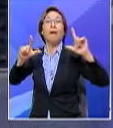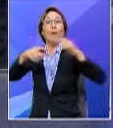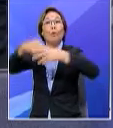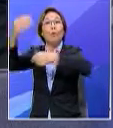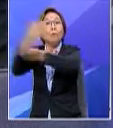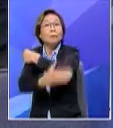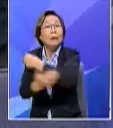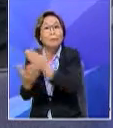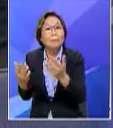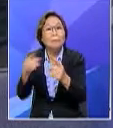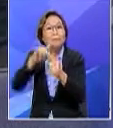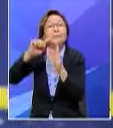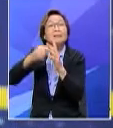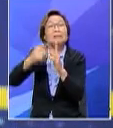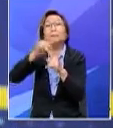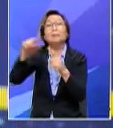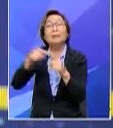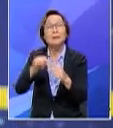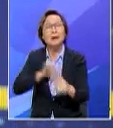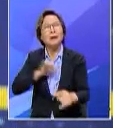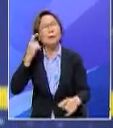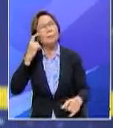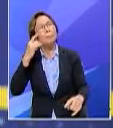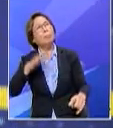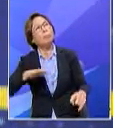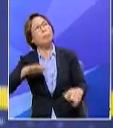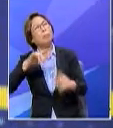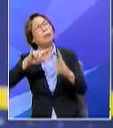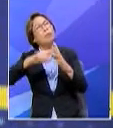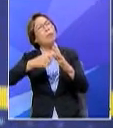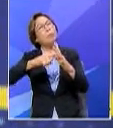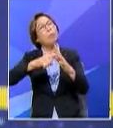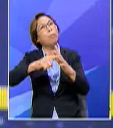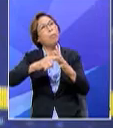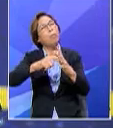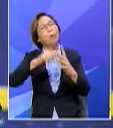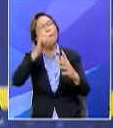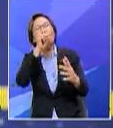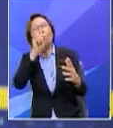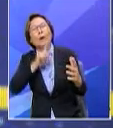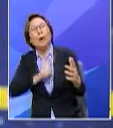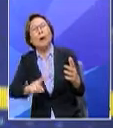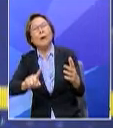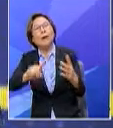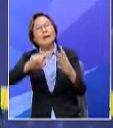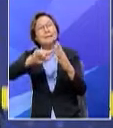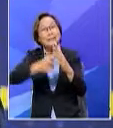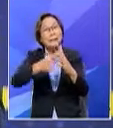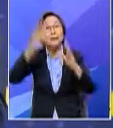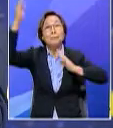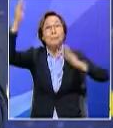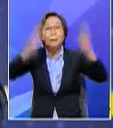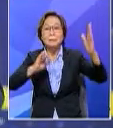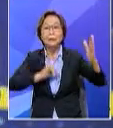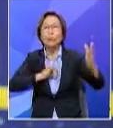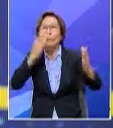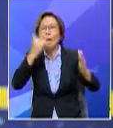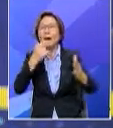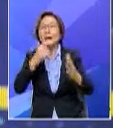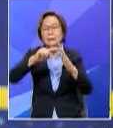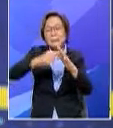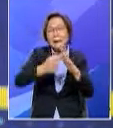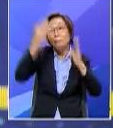saya kira dia memang penghujung ketika mula-mula nasyid kontemporary itu dilahirkan di Malaysia kenapa saya katakan